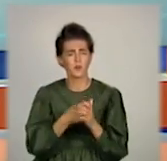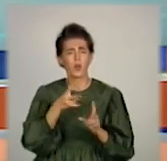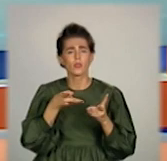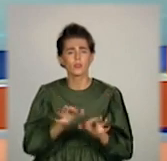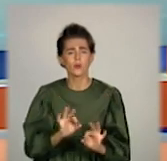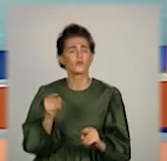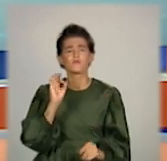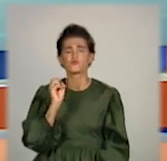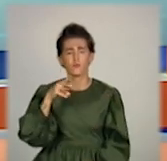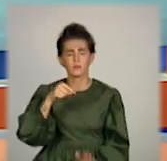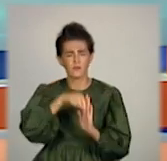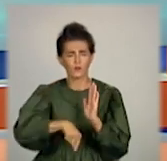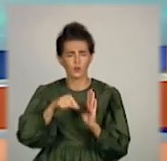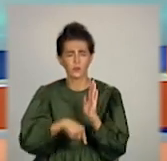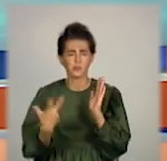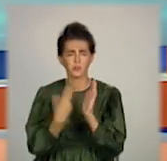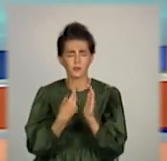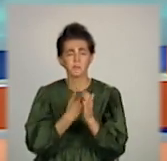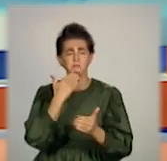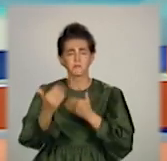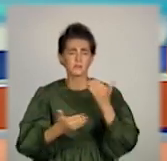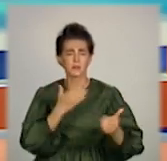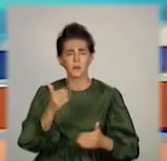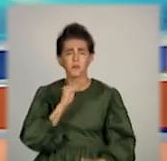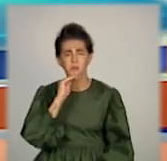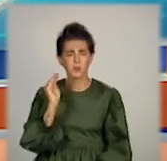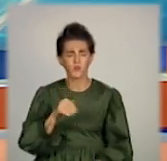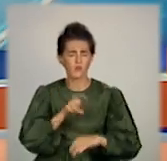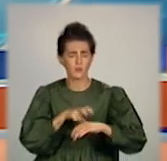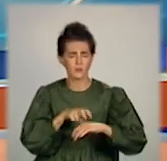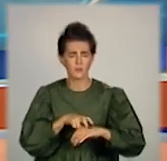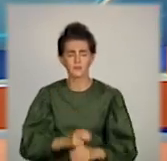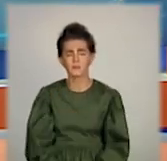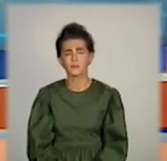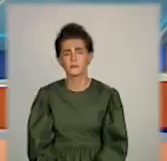захищає вакцинація? Ми розпитали провідних епідеміологів.